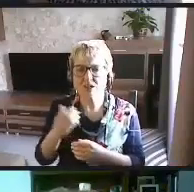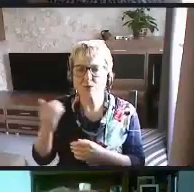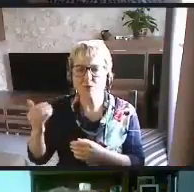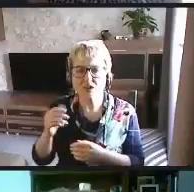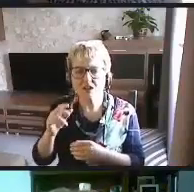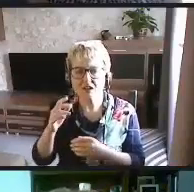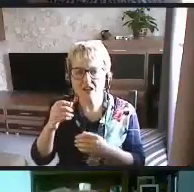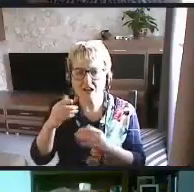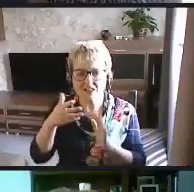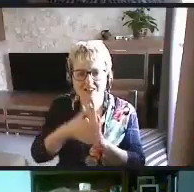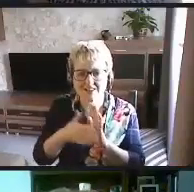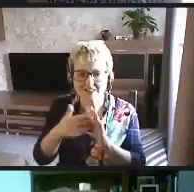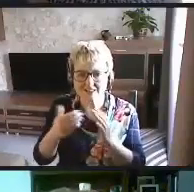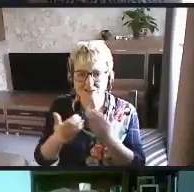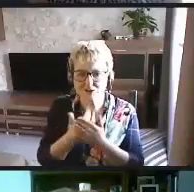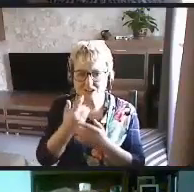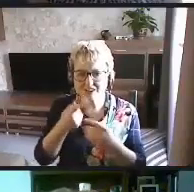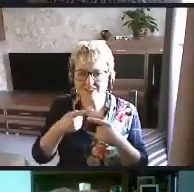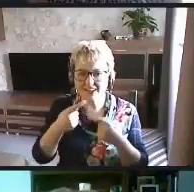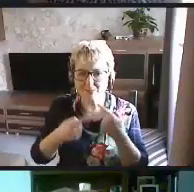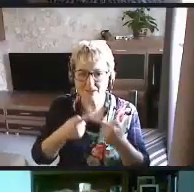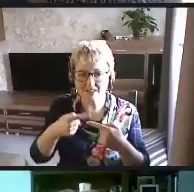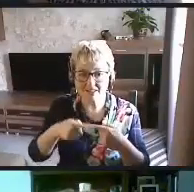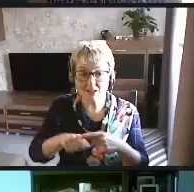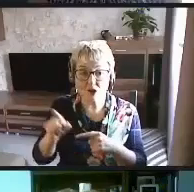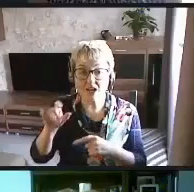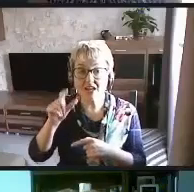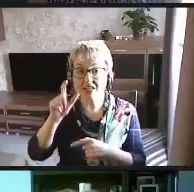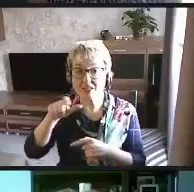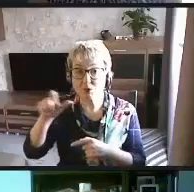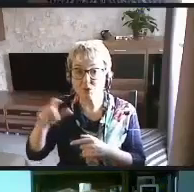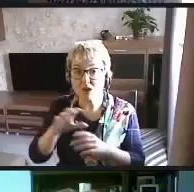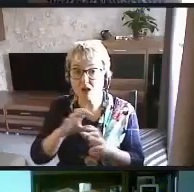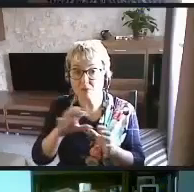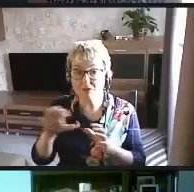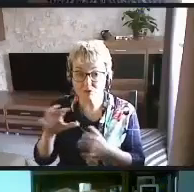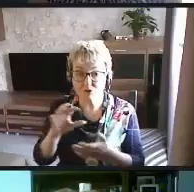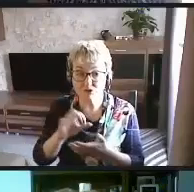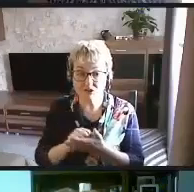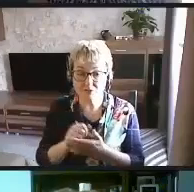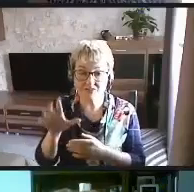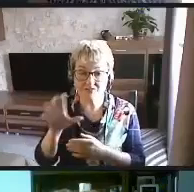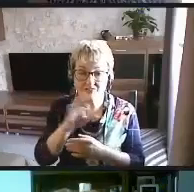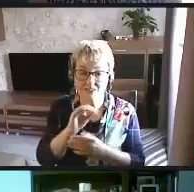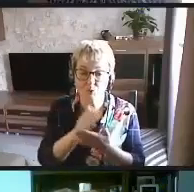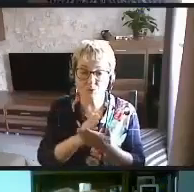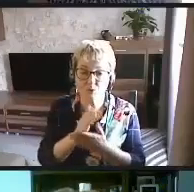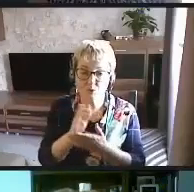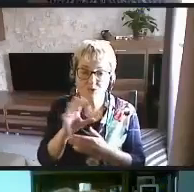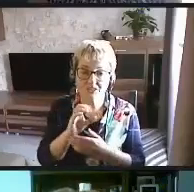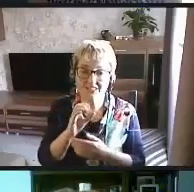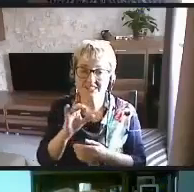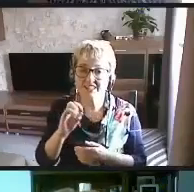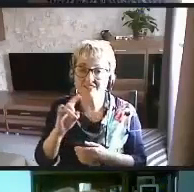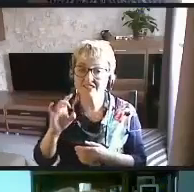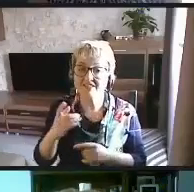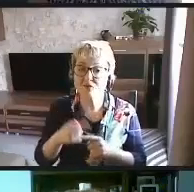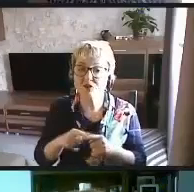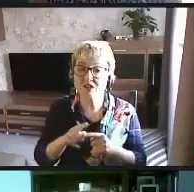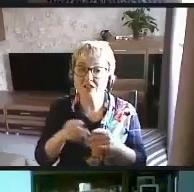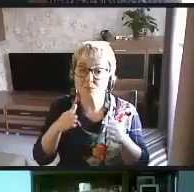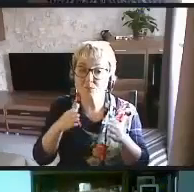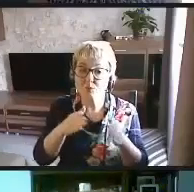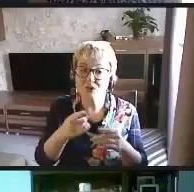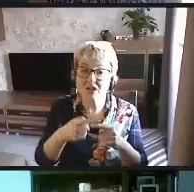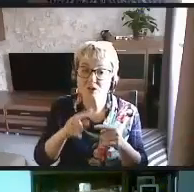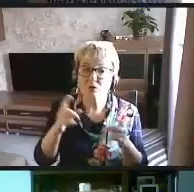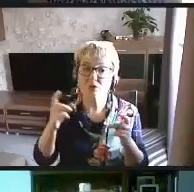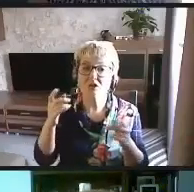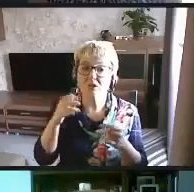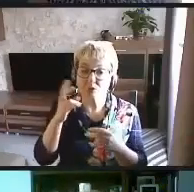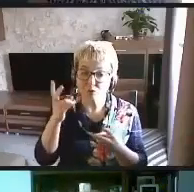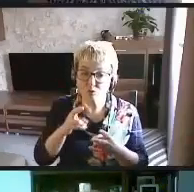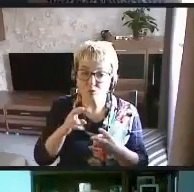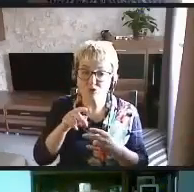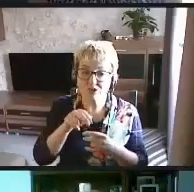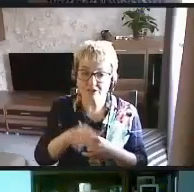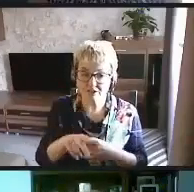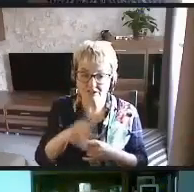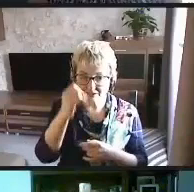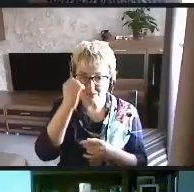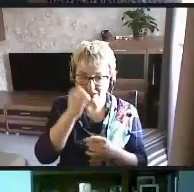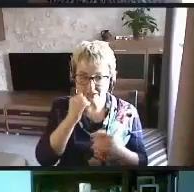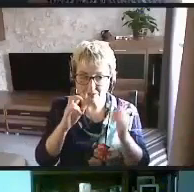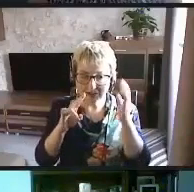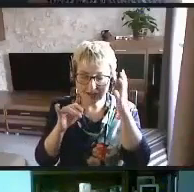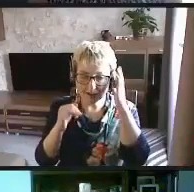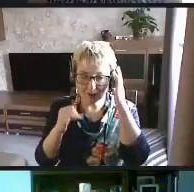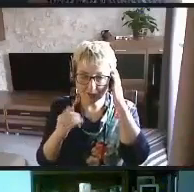технологий. И эти люди занимаются обеспечением доступности всех услуг и сервисов. Это тот путь, к которым надо идти. Спасибо,